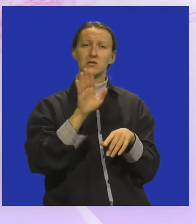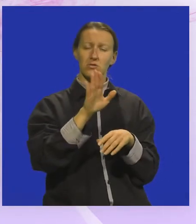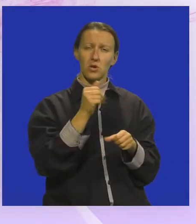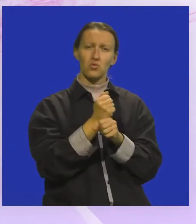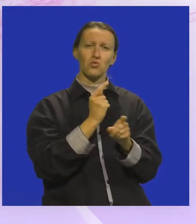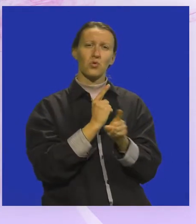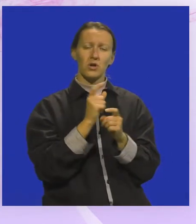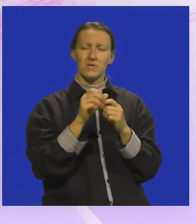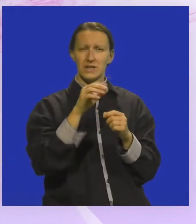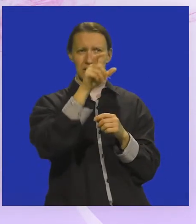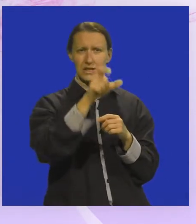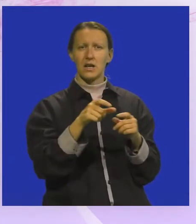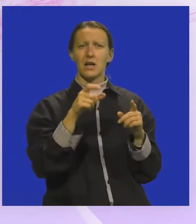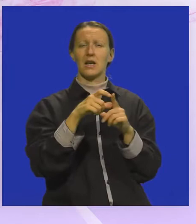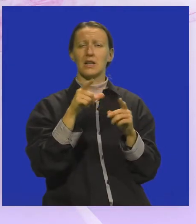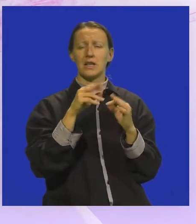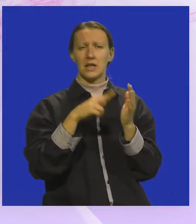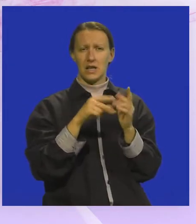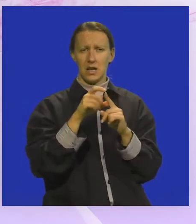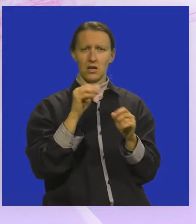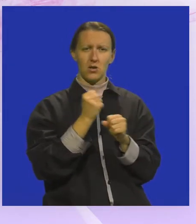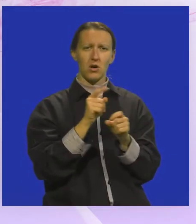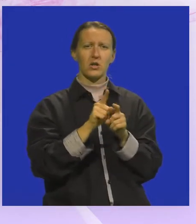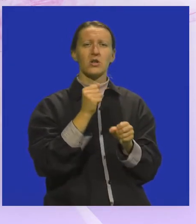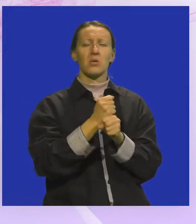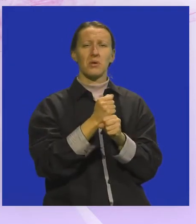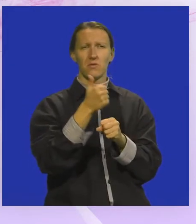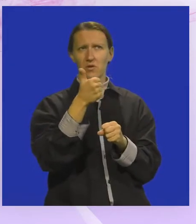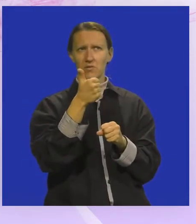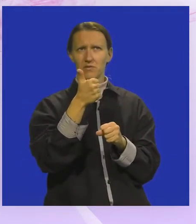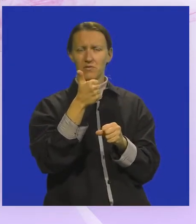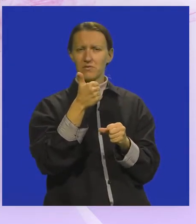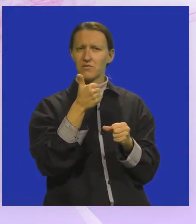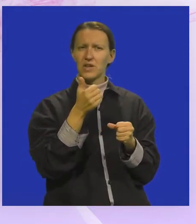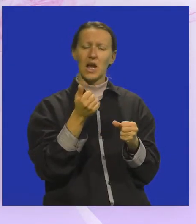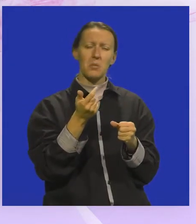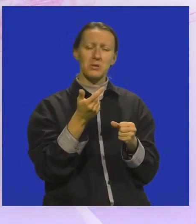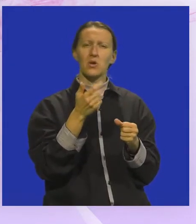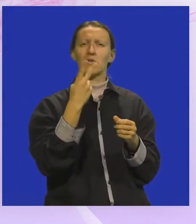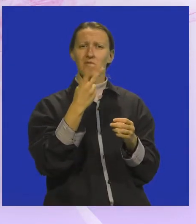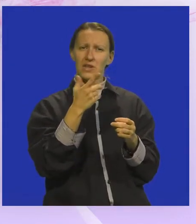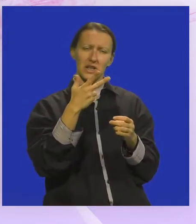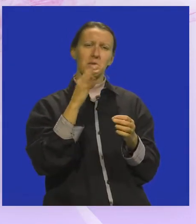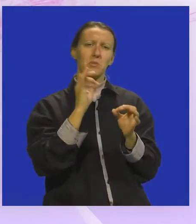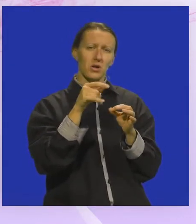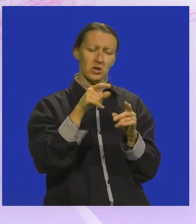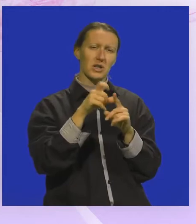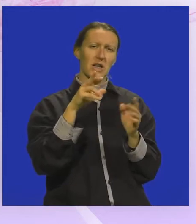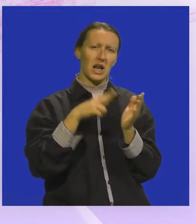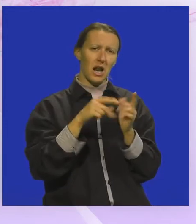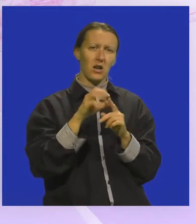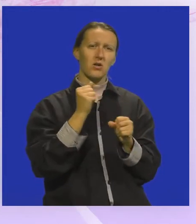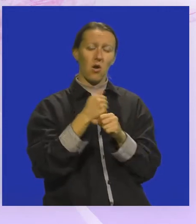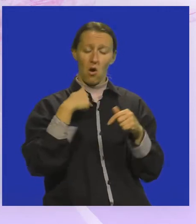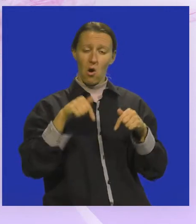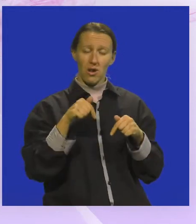surađivao s autorom Dilana Doga, za koje ga isto stvario jedno dvije epizode Dilana Doga i možda je baš po tom Dilana Doga u biti